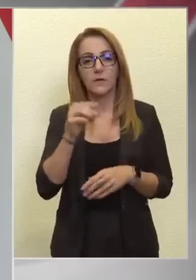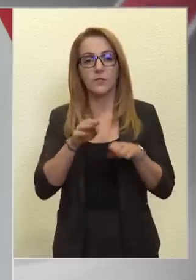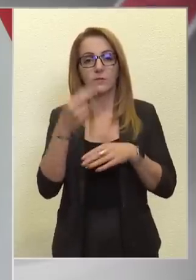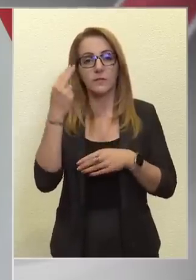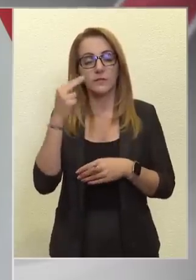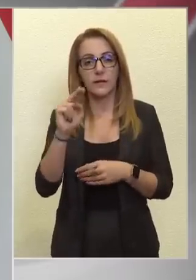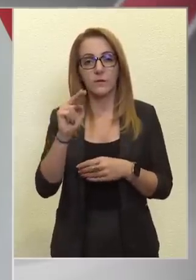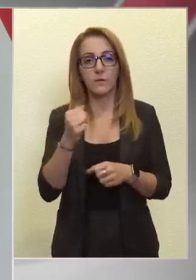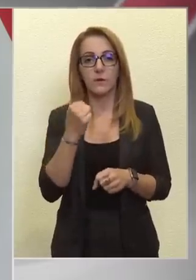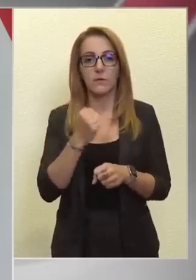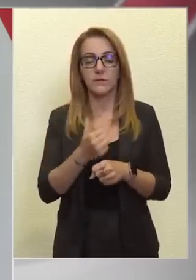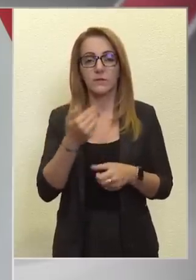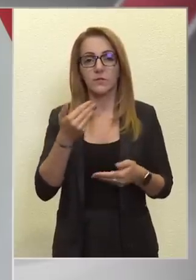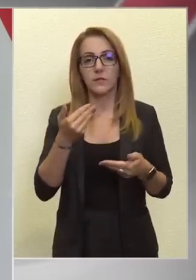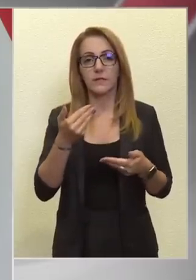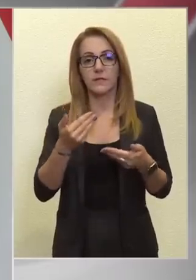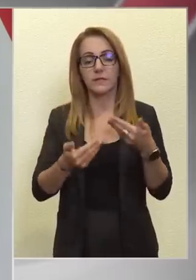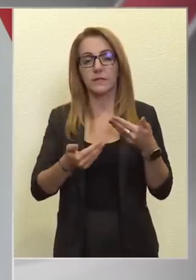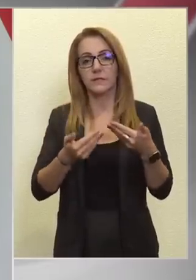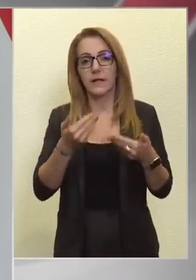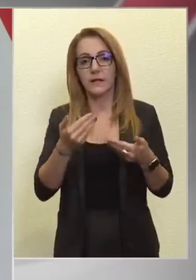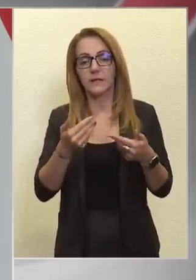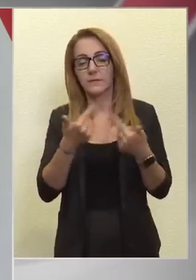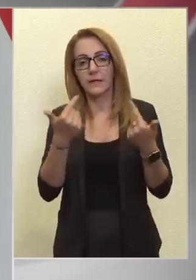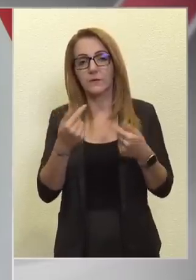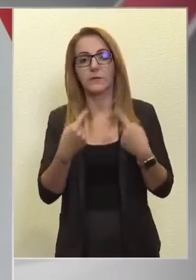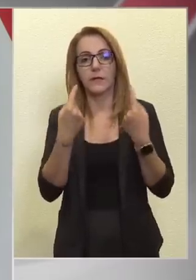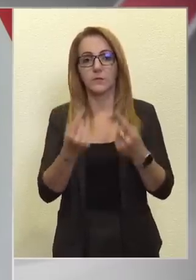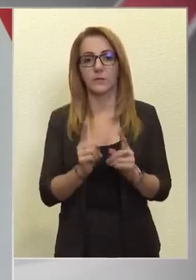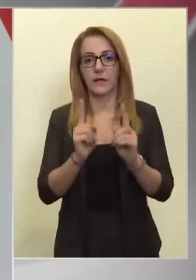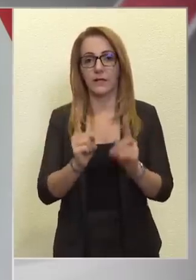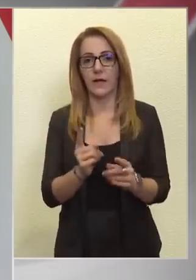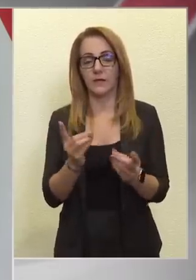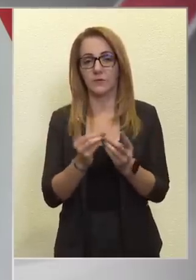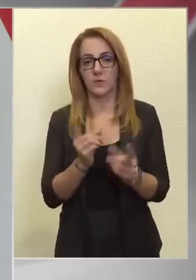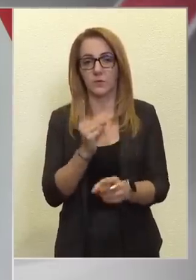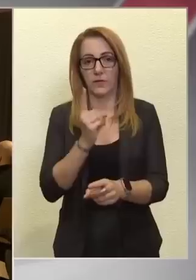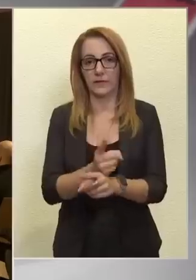úr a bizottsági tájékoztást követően áll a sajtórendelkezésére.